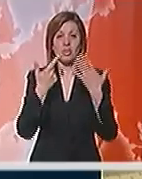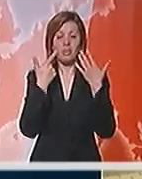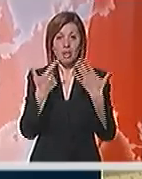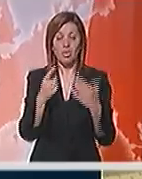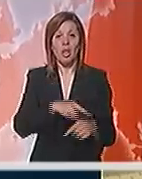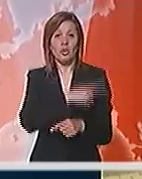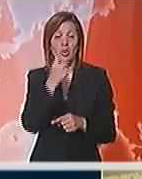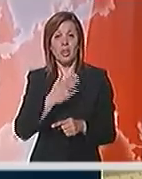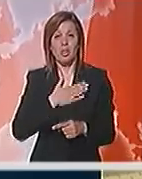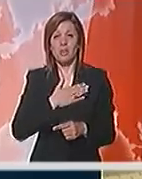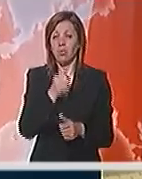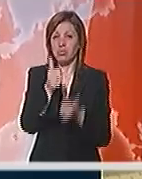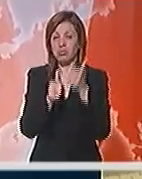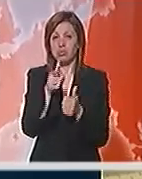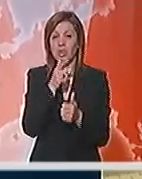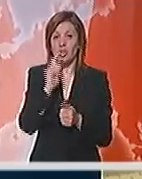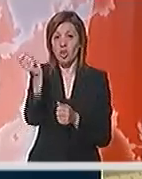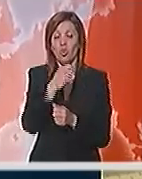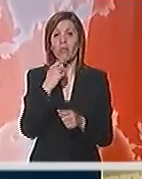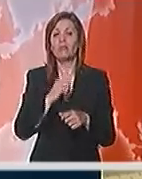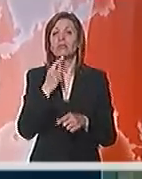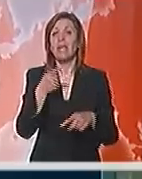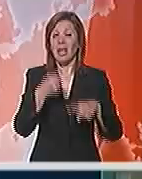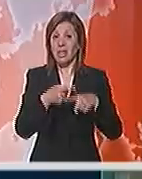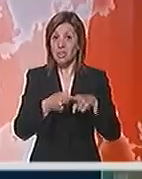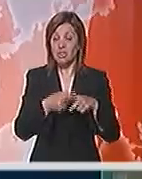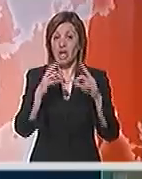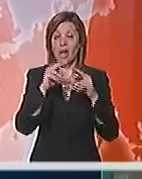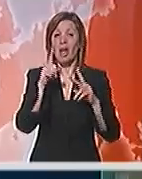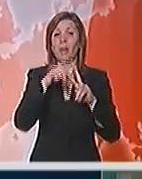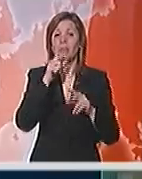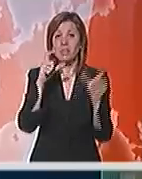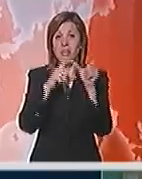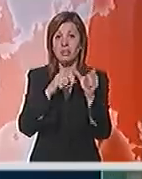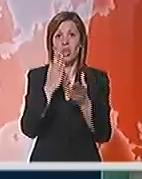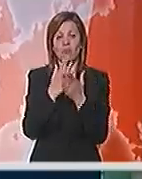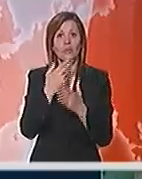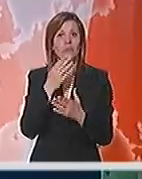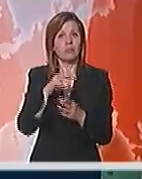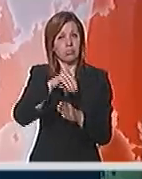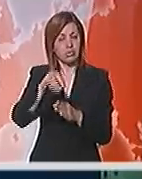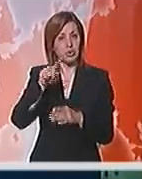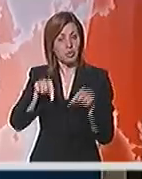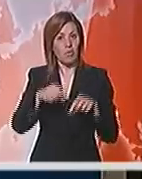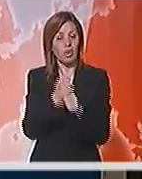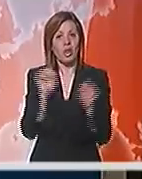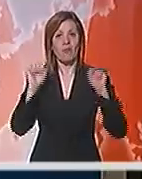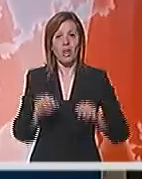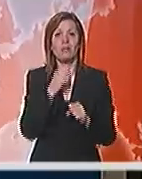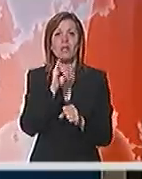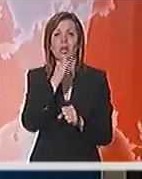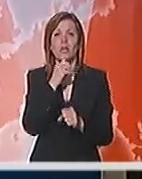Do sada je svoje učešće u postupku potvrdio grčki Alapis, firma koja se na tržištu Srbije već pozicionirala kao vlasnik